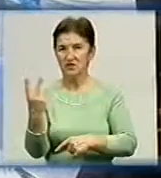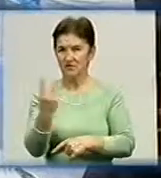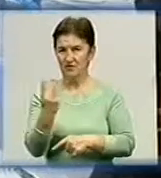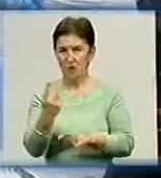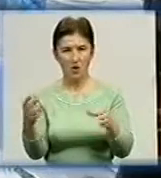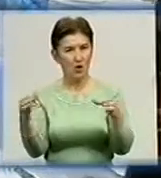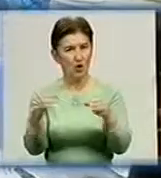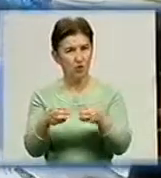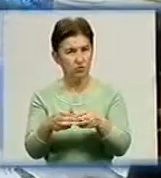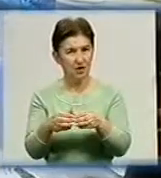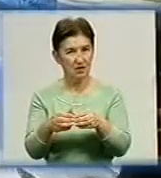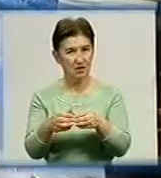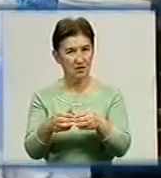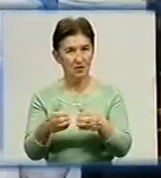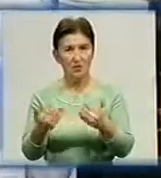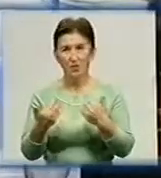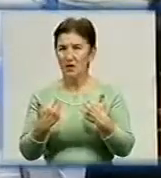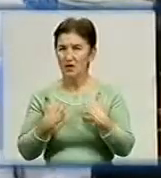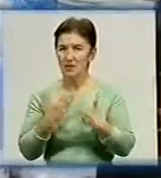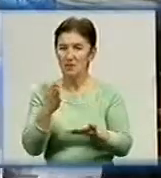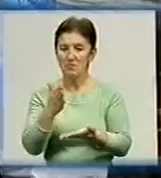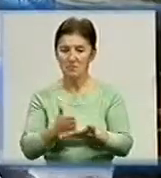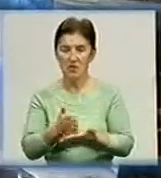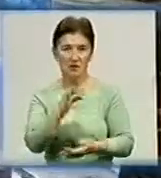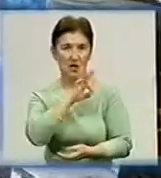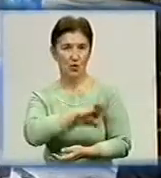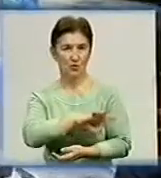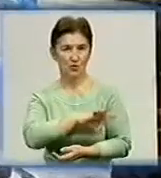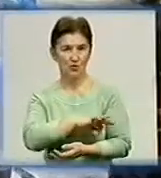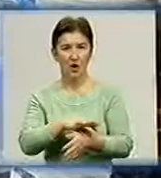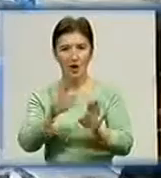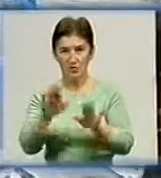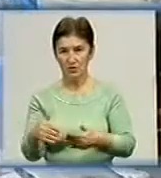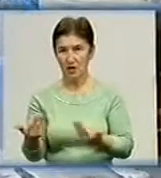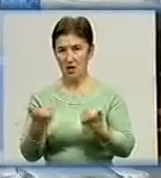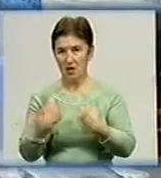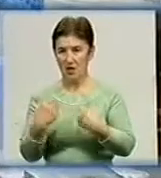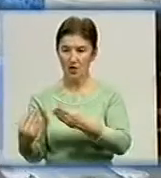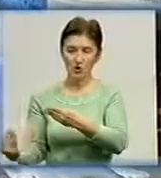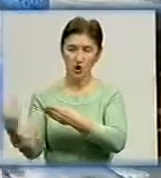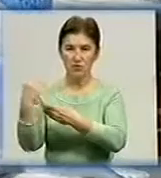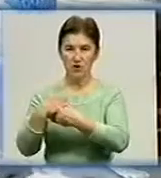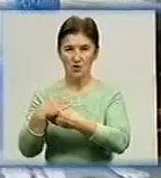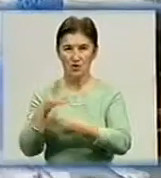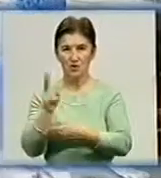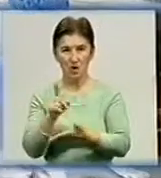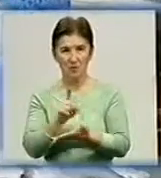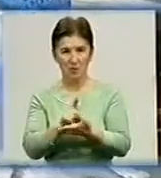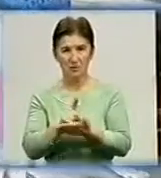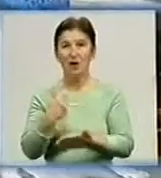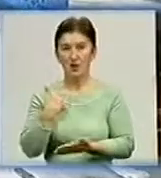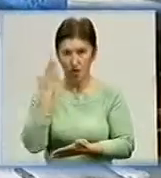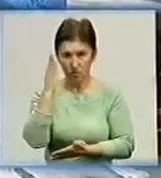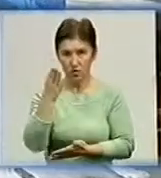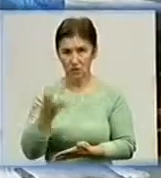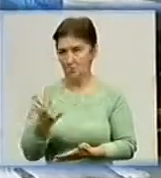війни. Я маю юглоти на те, пожалуйста, нехай мені доплачують до пенсії. От я б доплатити це, але